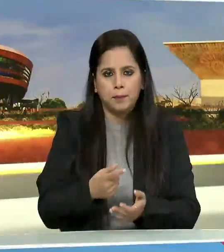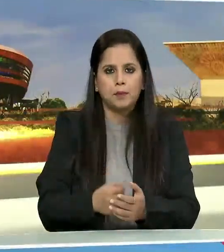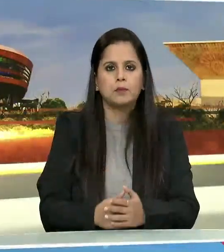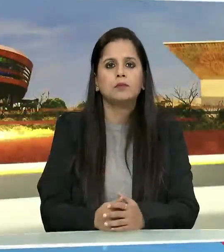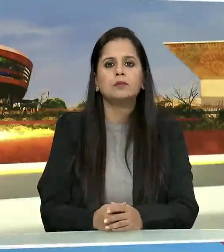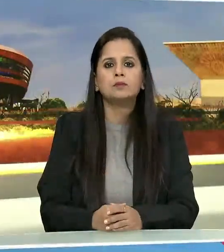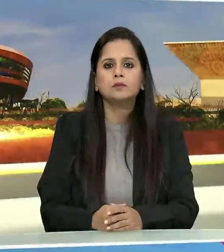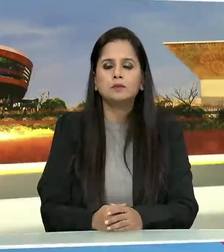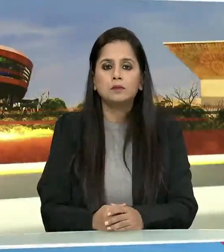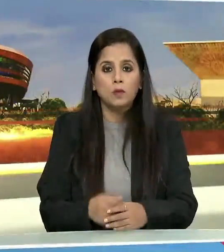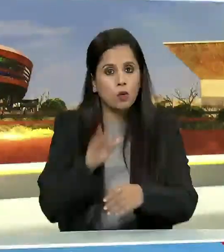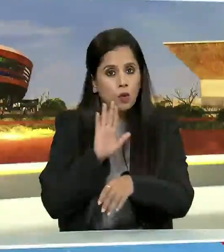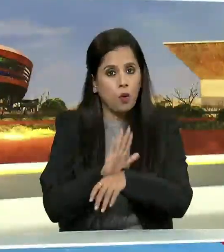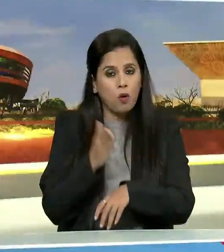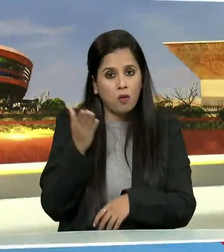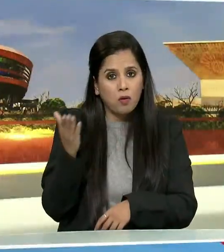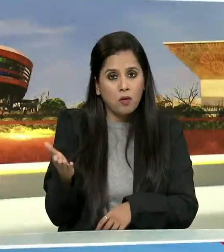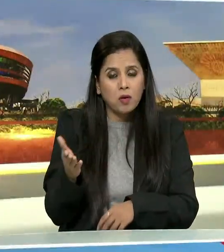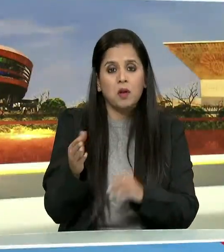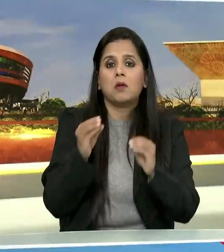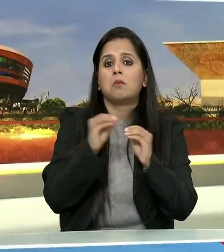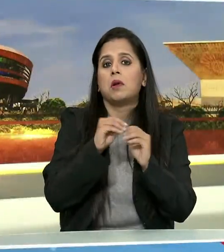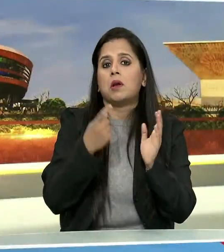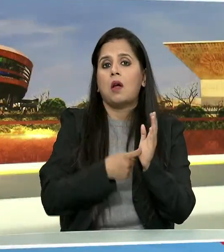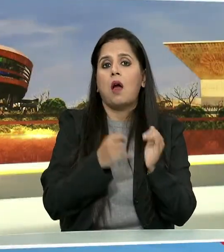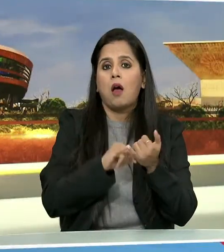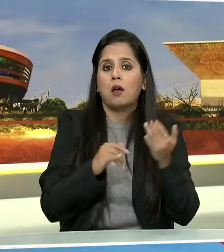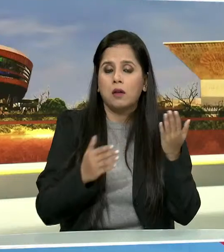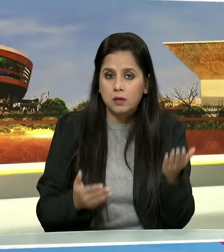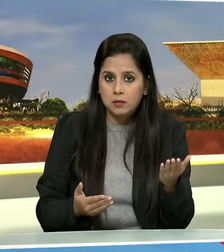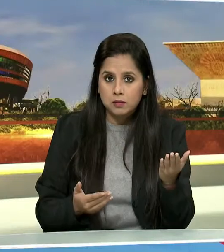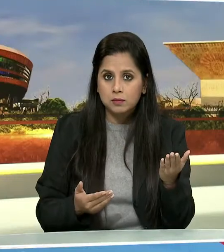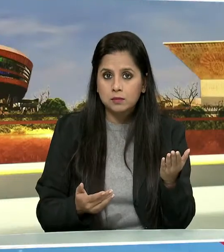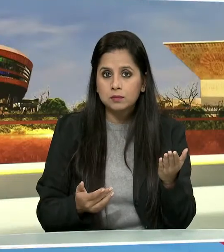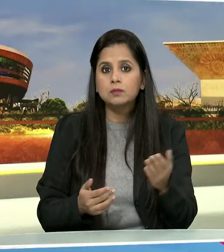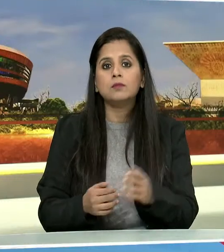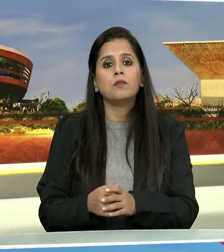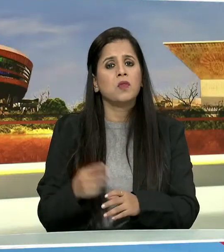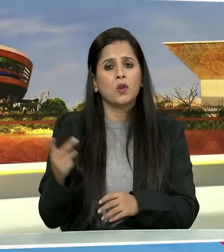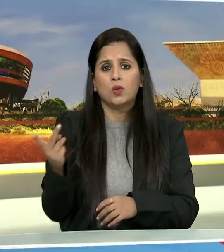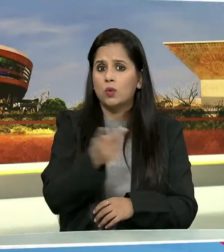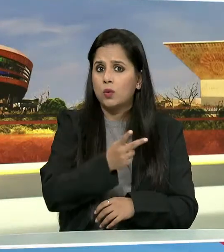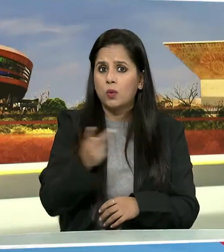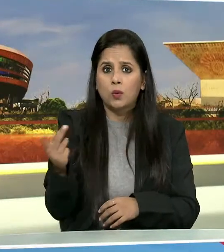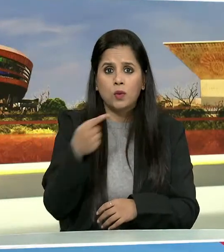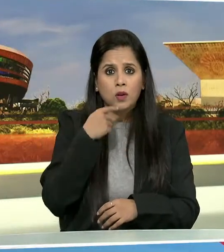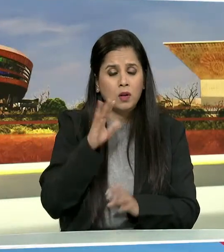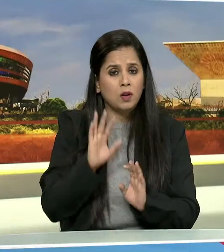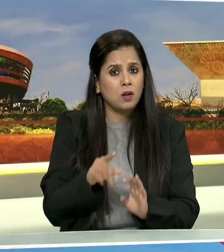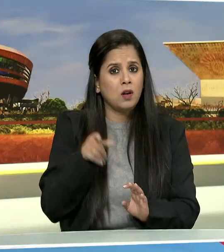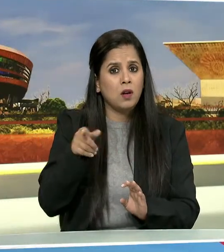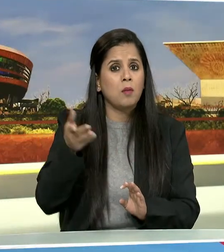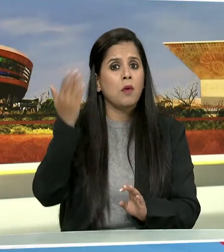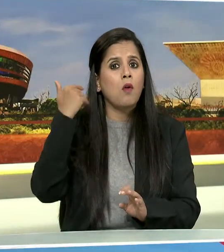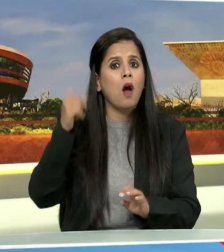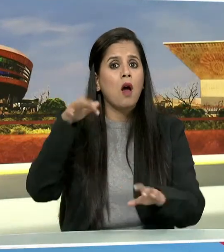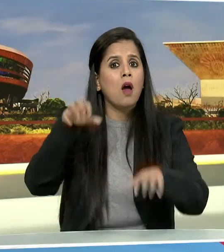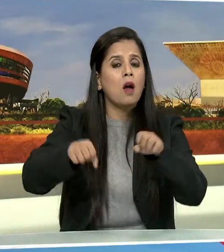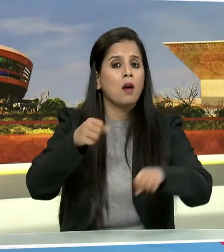कॉंग्रेस हो या बियारेस दोनों के कुशासन में